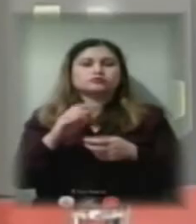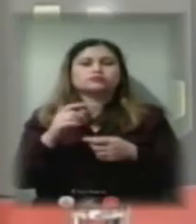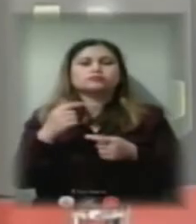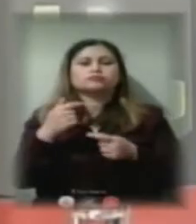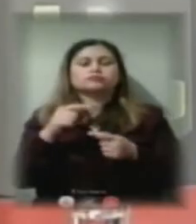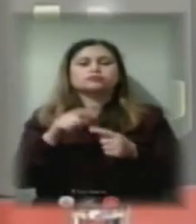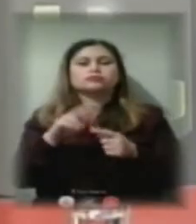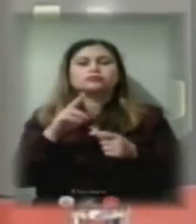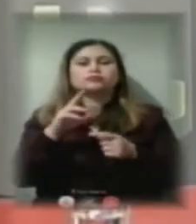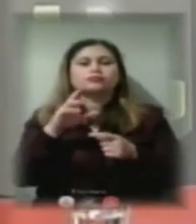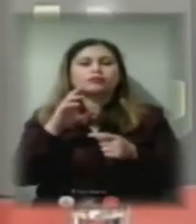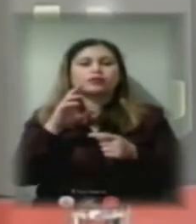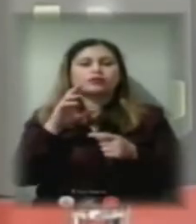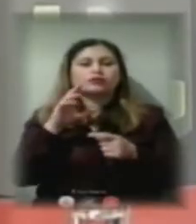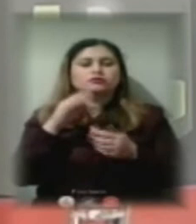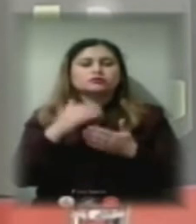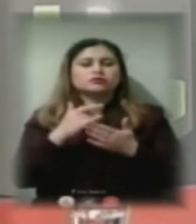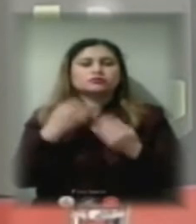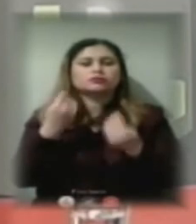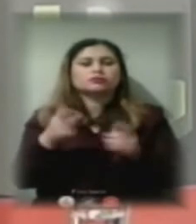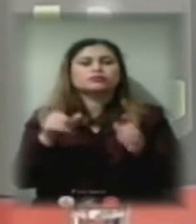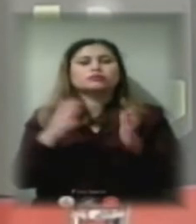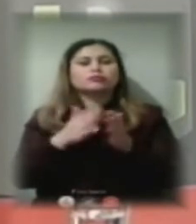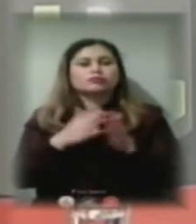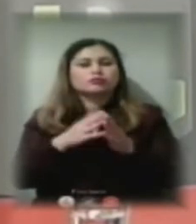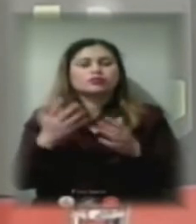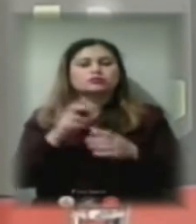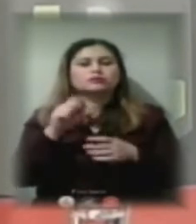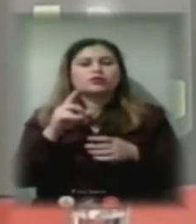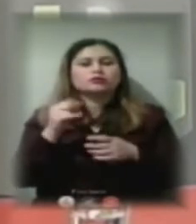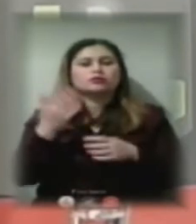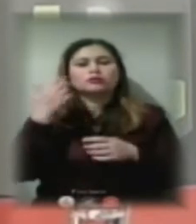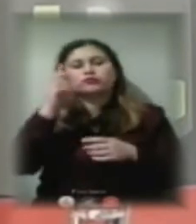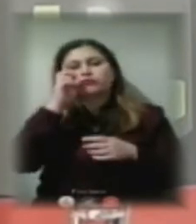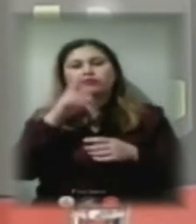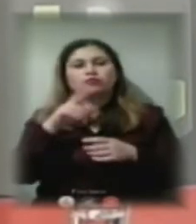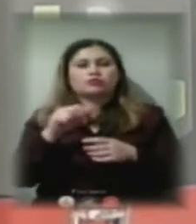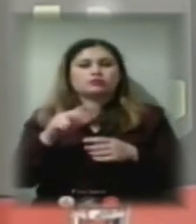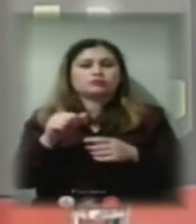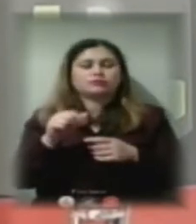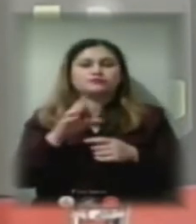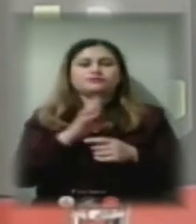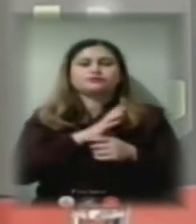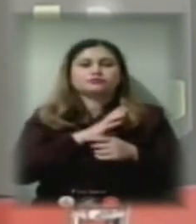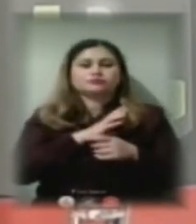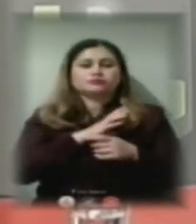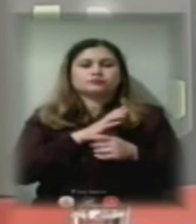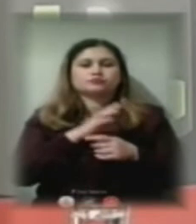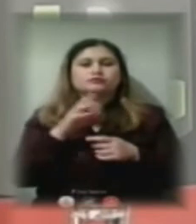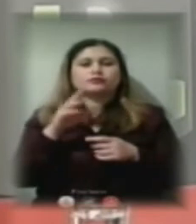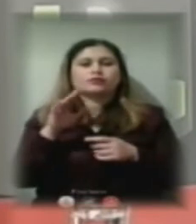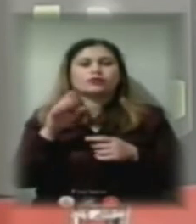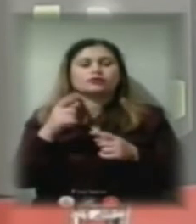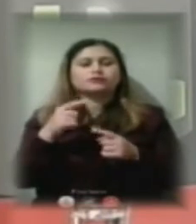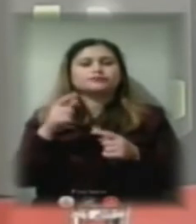списки надають будинкам, які були так звані раніше державної влади або відомчі, але під них не